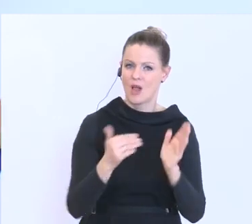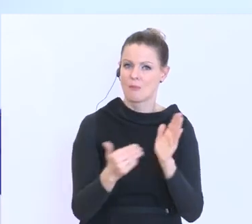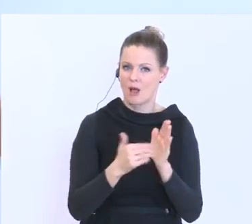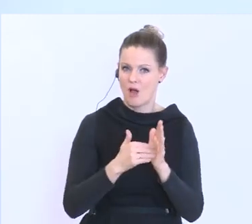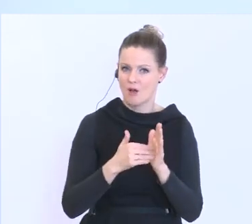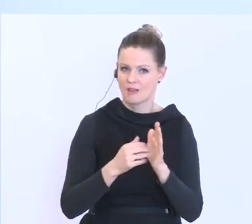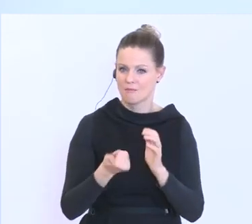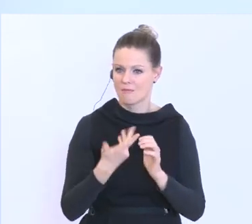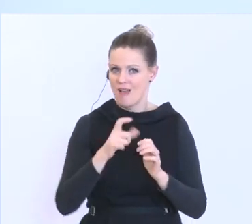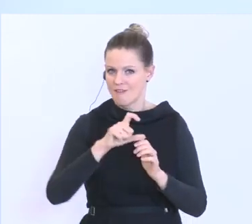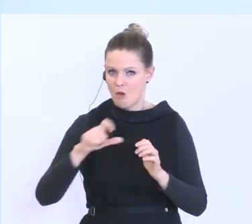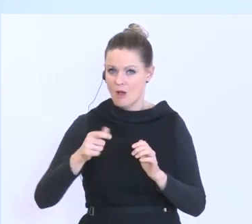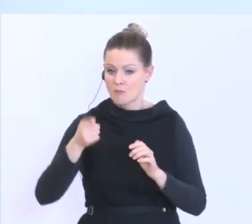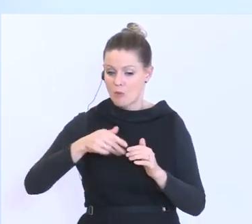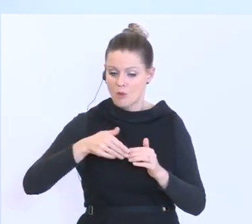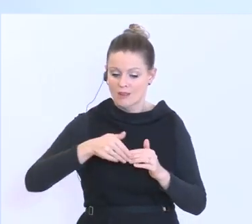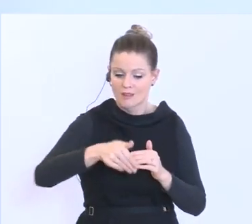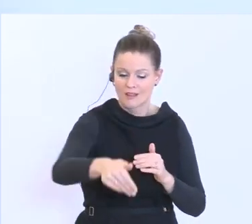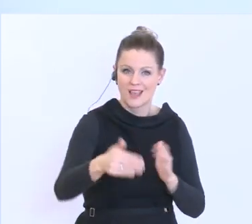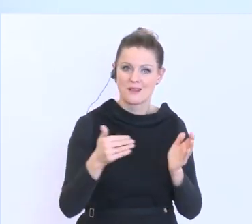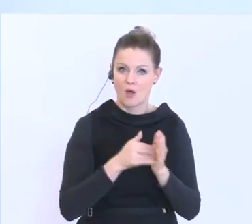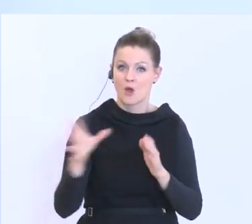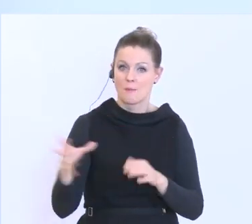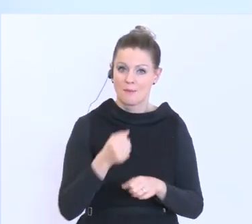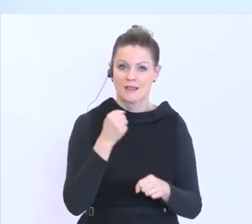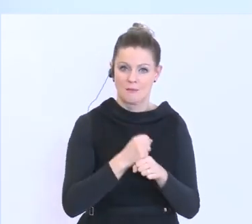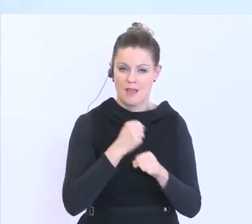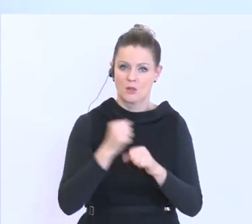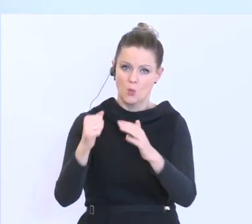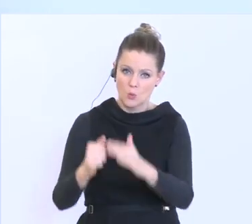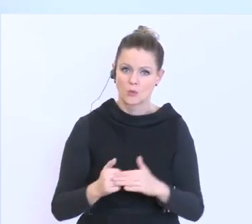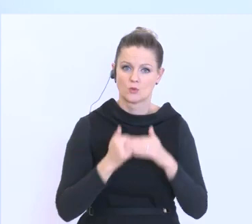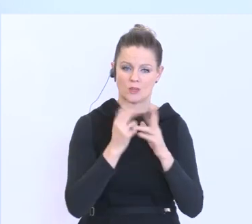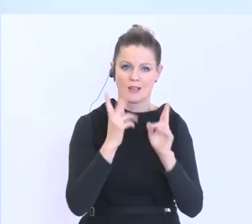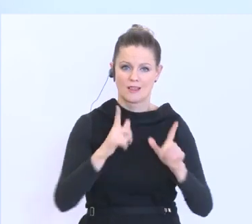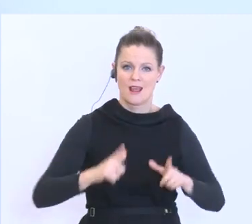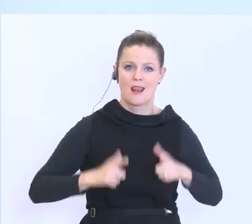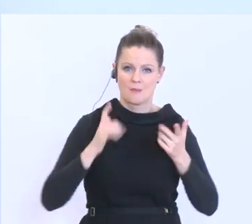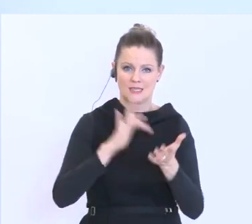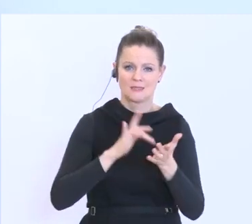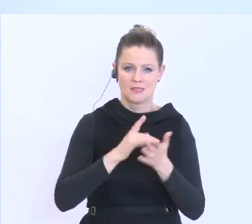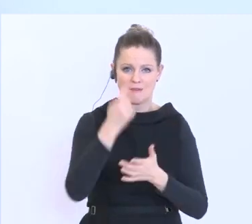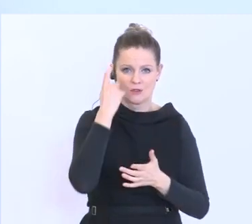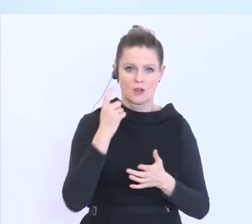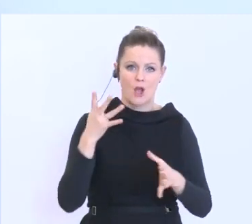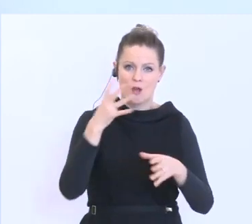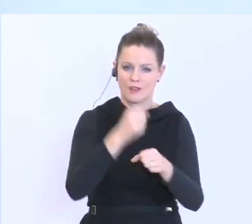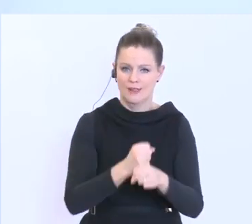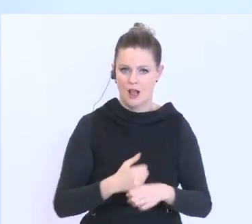nächsten Wochen und Monate entsprechend Mitarbeiterunterstützung, um die Lebensmittelversorgung aufrechtzuerhalten.